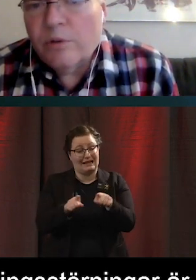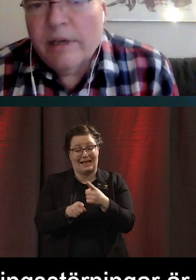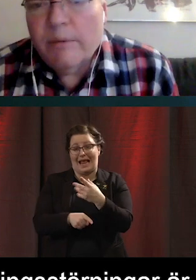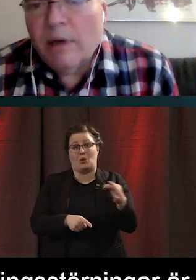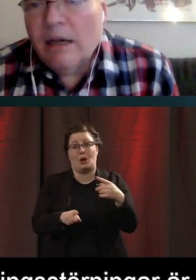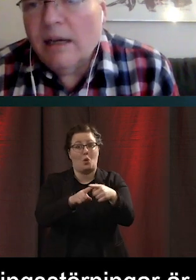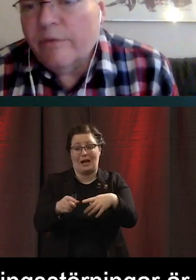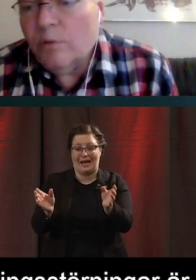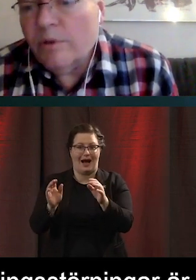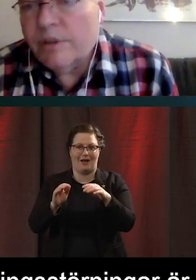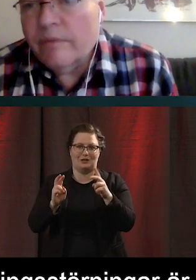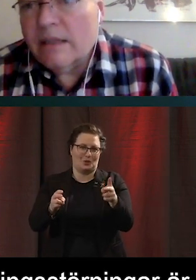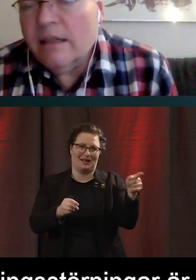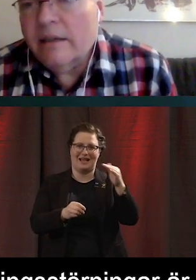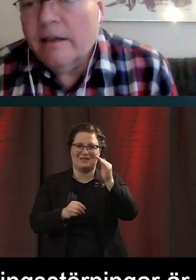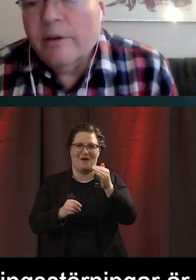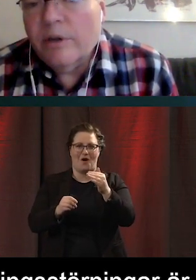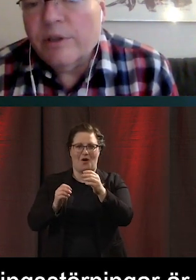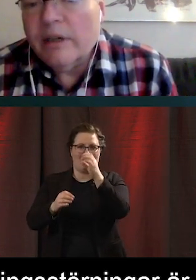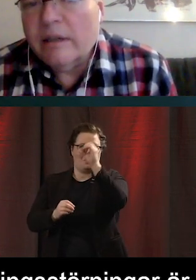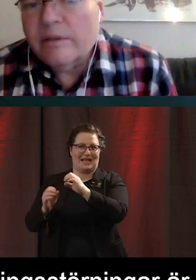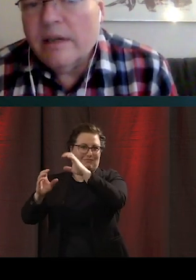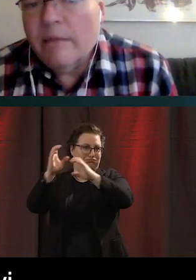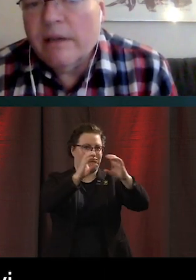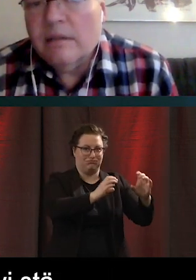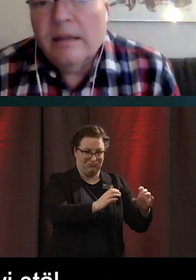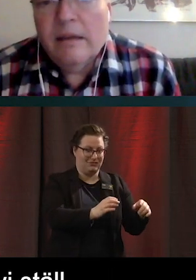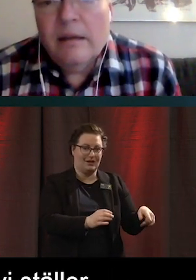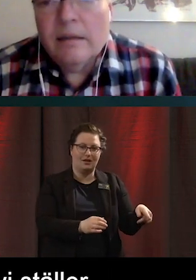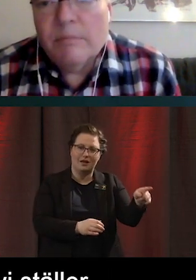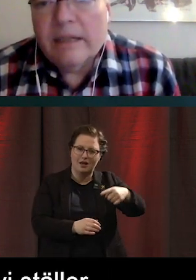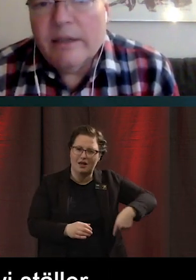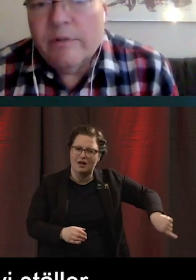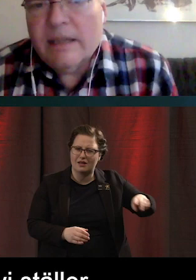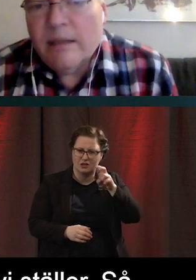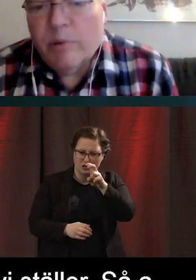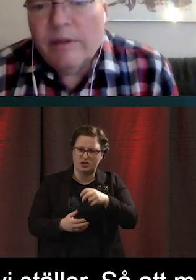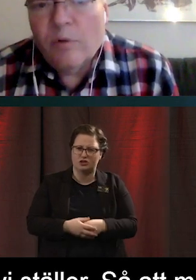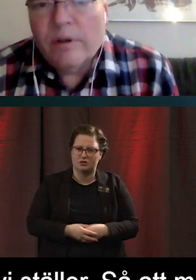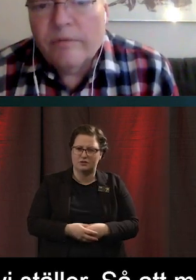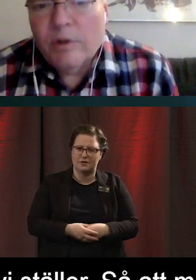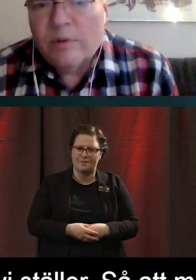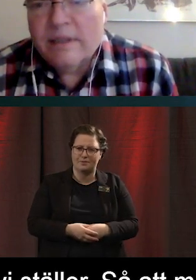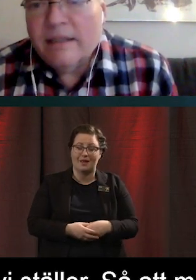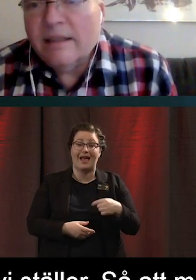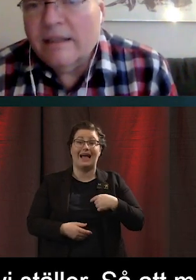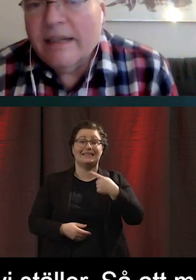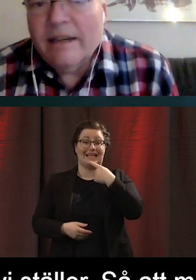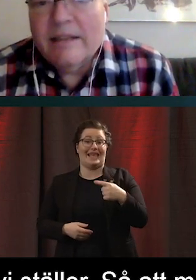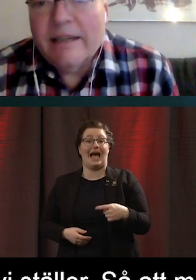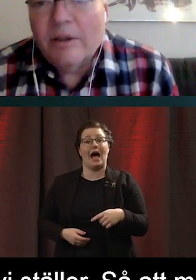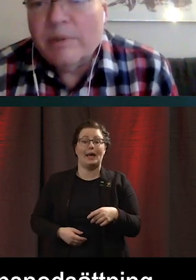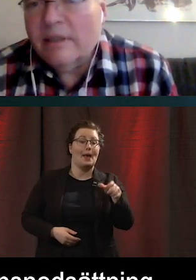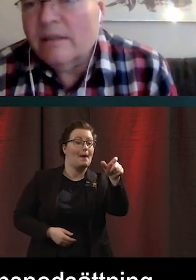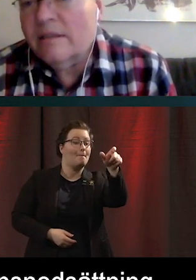Och så är det på alla frågor som vi ställer i den här undersökningen. Så det här med att man redovisar på nivån funktionsnedsättning det